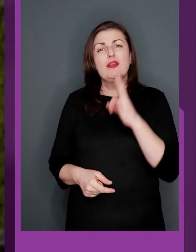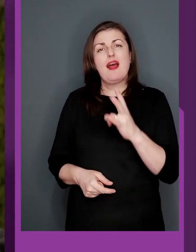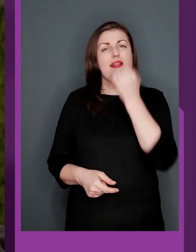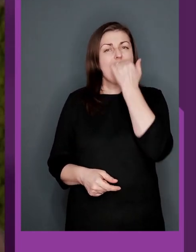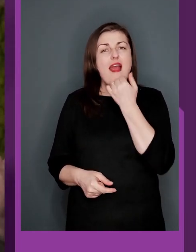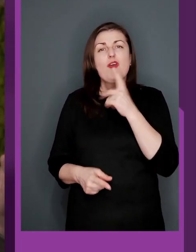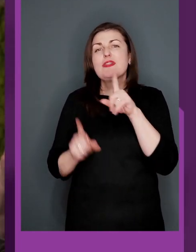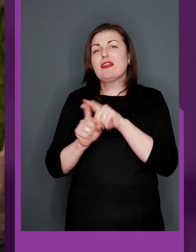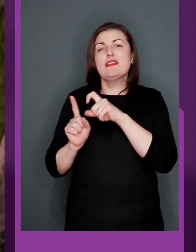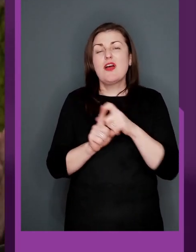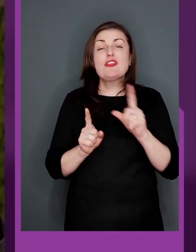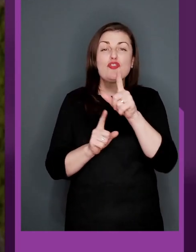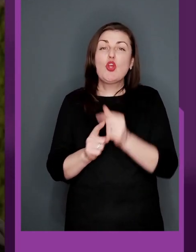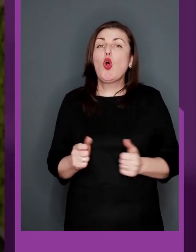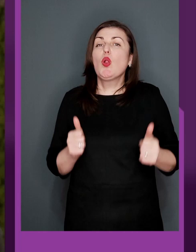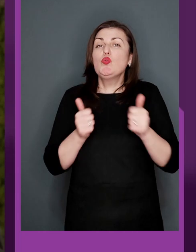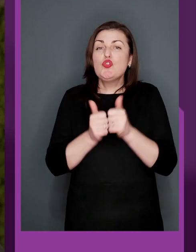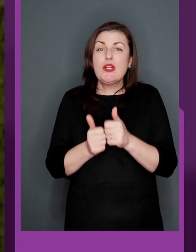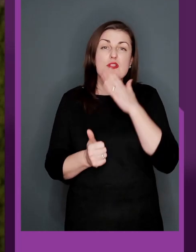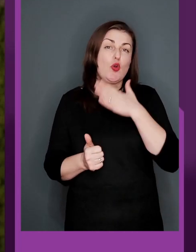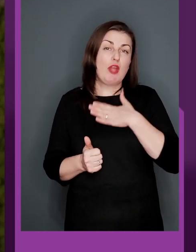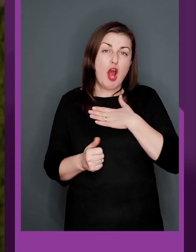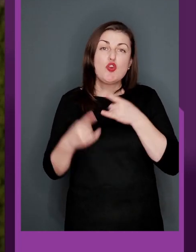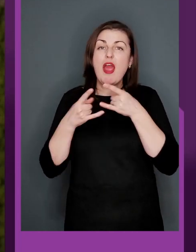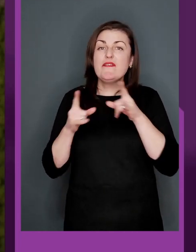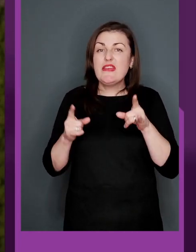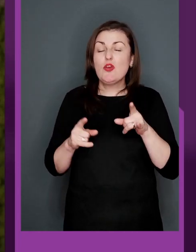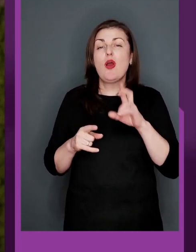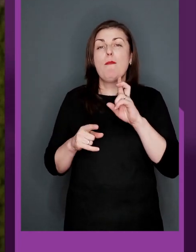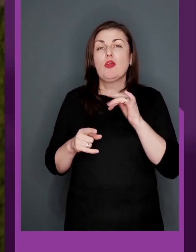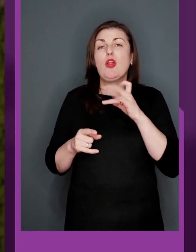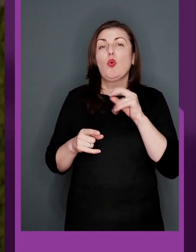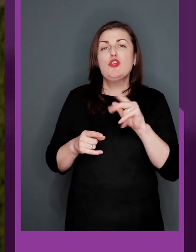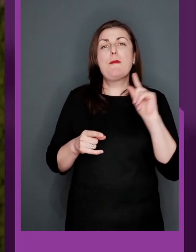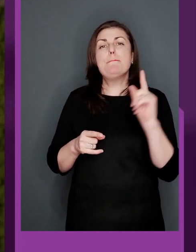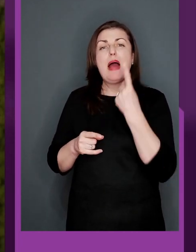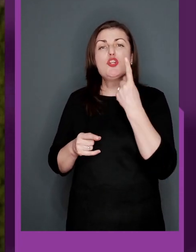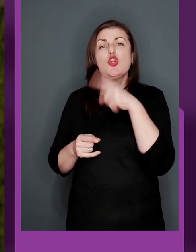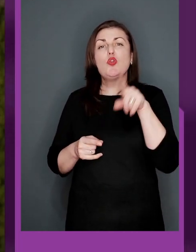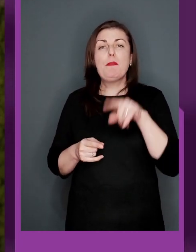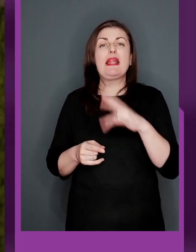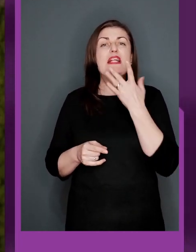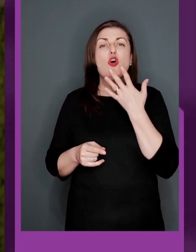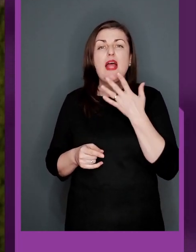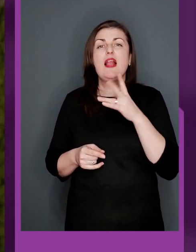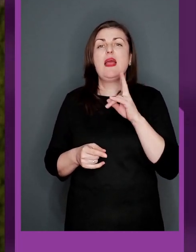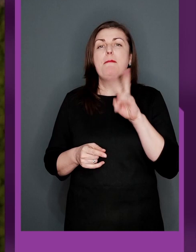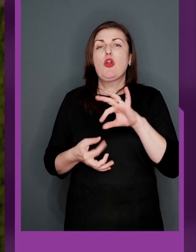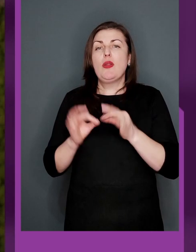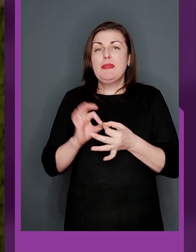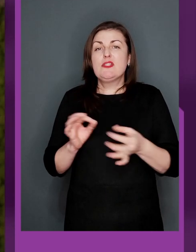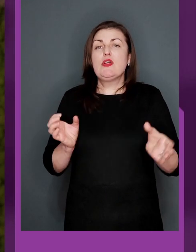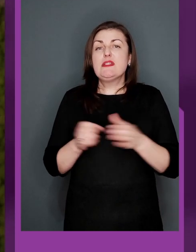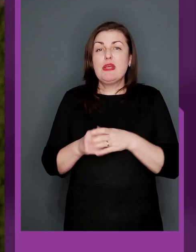Богдане, дякую за такі слова і за те, що долучилися до нашого ефіру. Богдан Кулинич – перший номер Національної